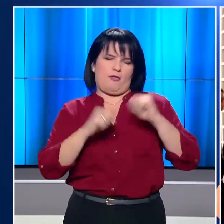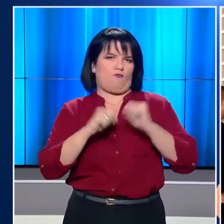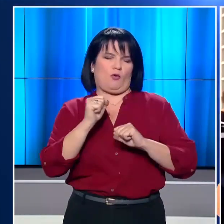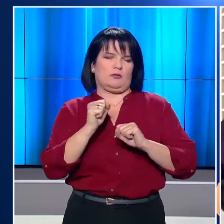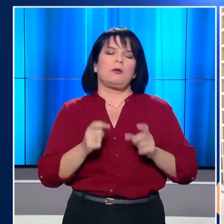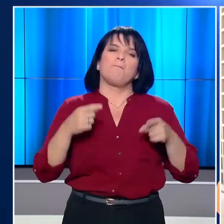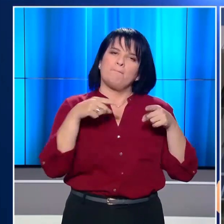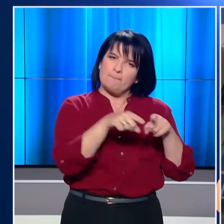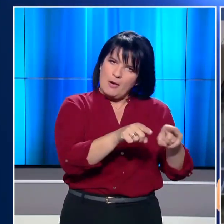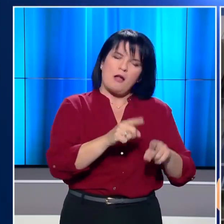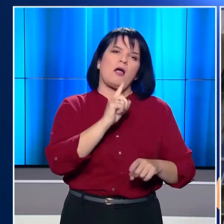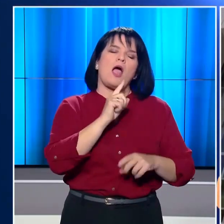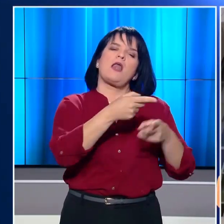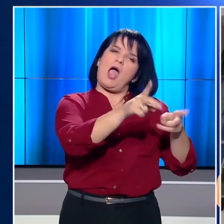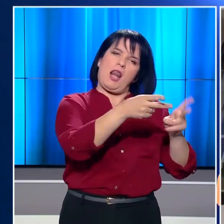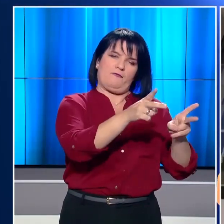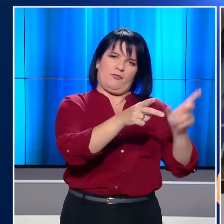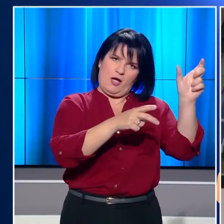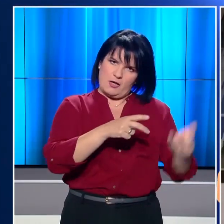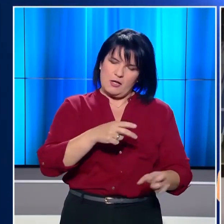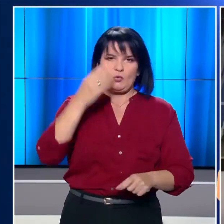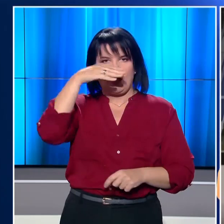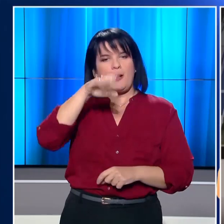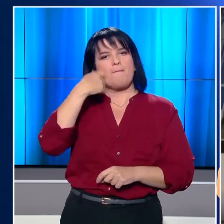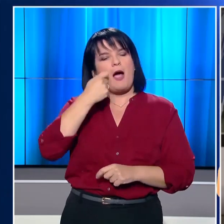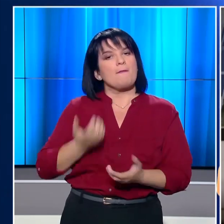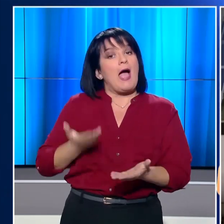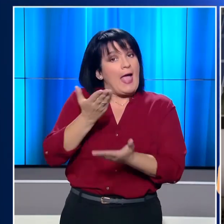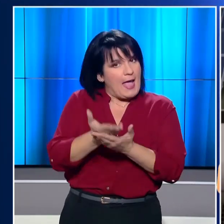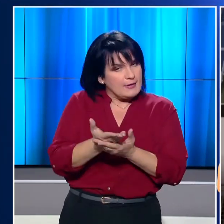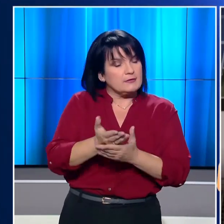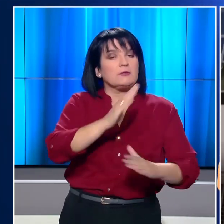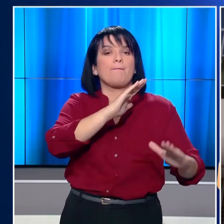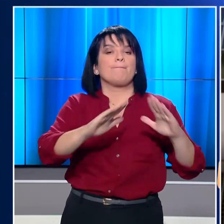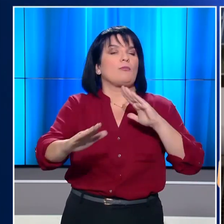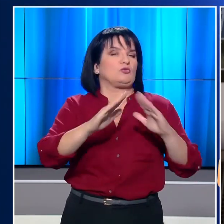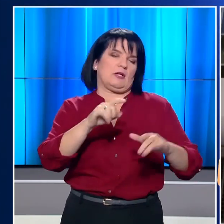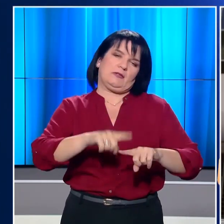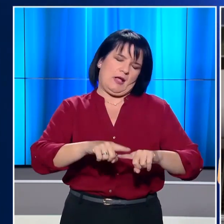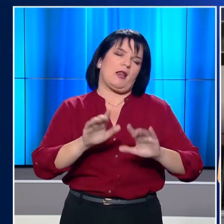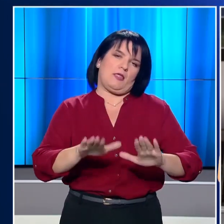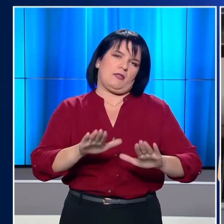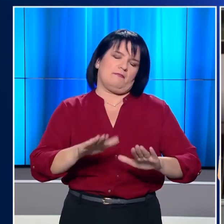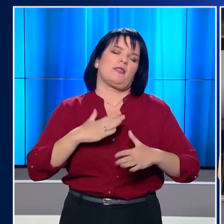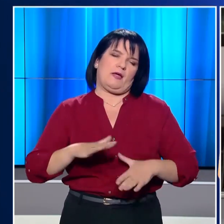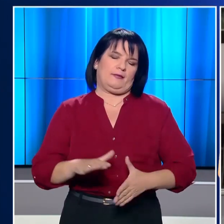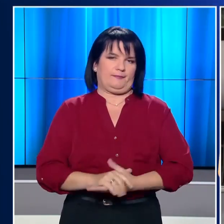Παράλληλα διατάχθηκε η αποφυλάκησή της. Ήδη η Ιρανή μητέρα έχει υποβάλει αίτημα να της χορηγηθεί άσυλος στη χώρα μας.